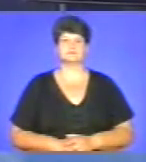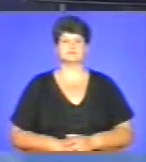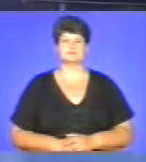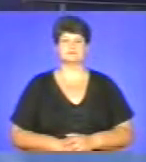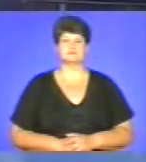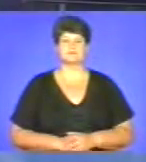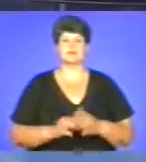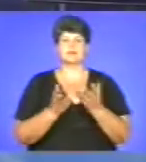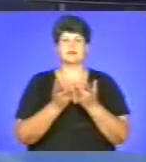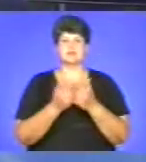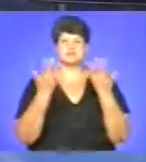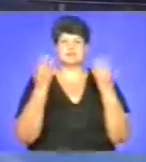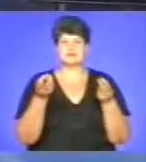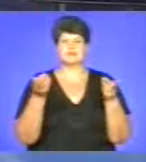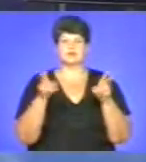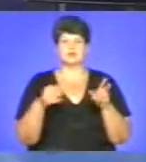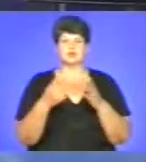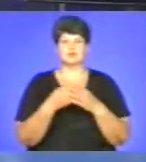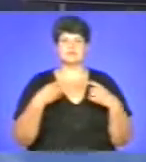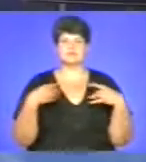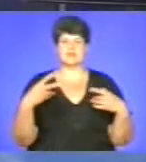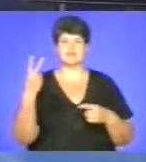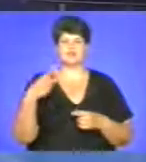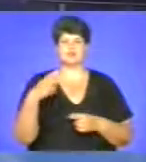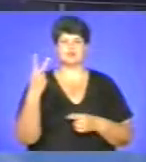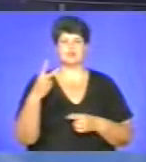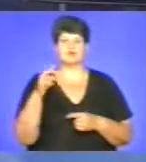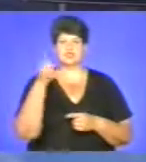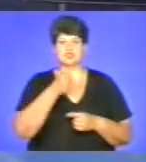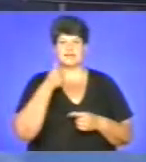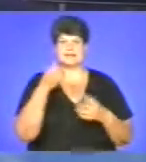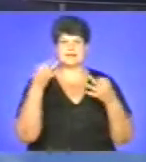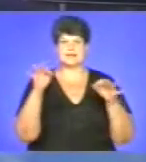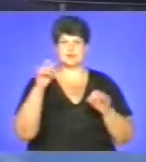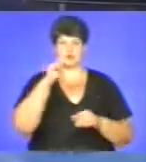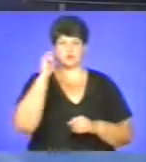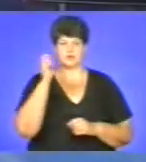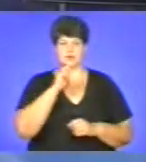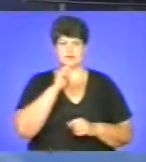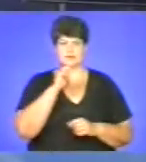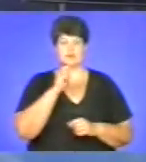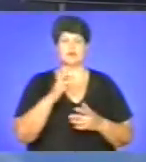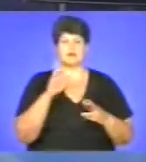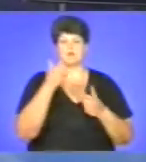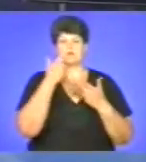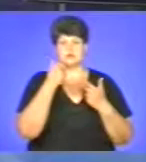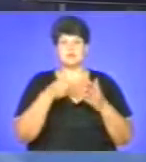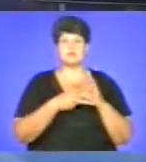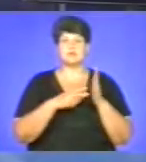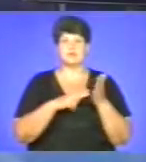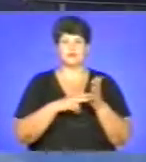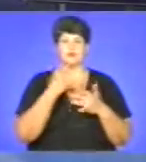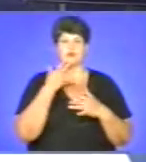Лічені дні залишаються до святкування 22-ї річниці Незалежності України. Як зазвичай, заплановані народні